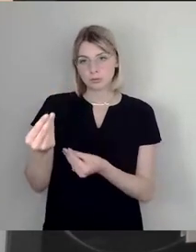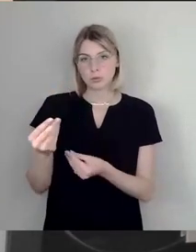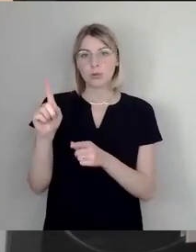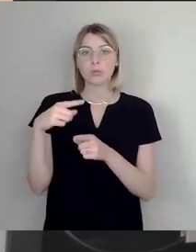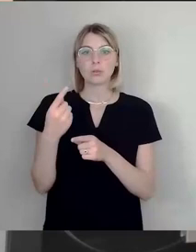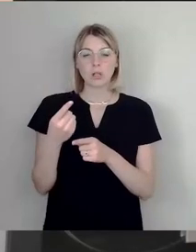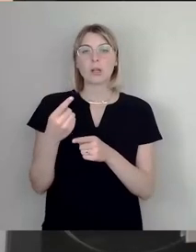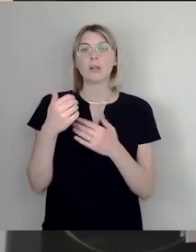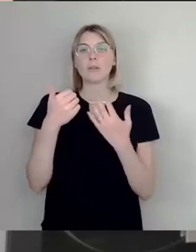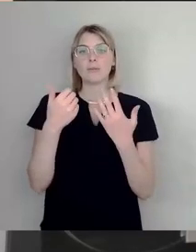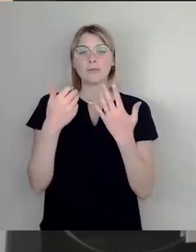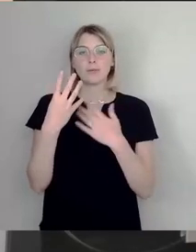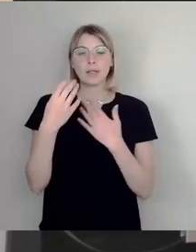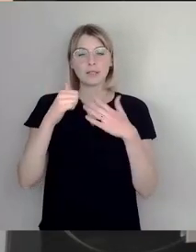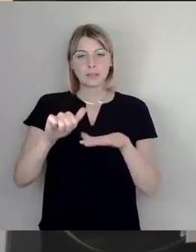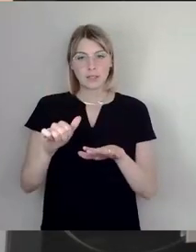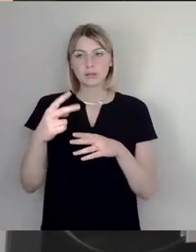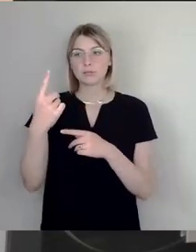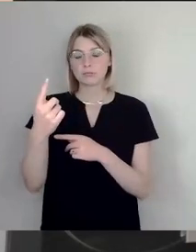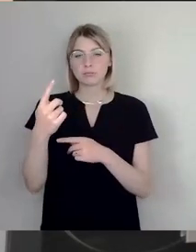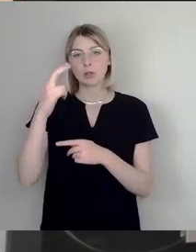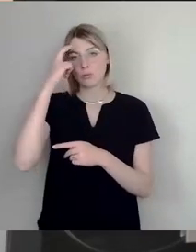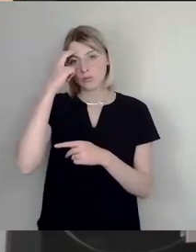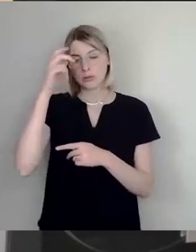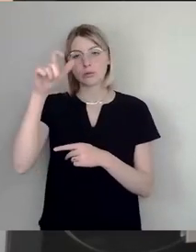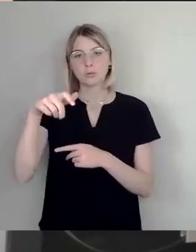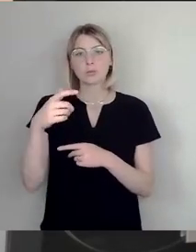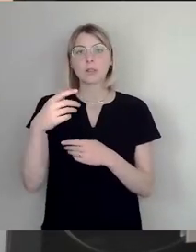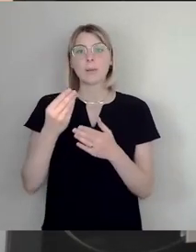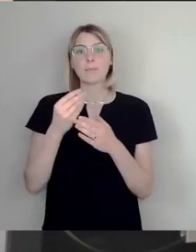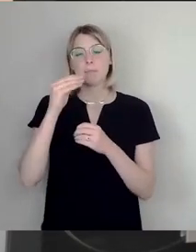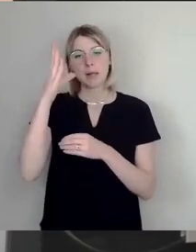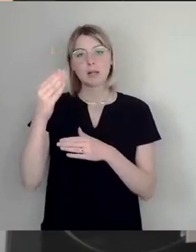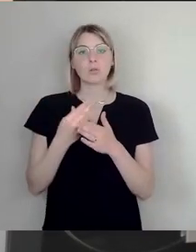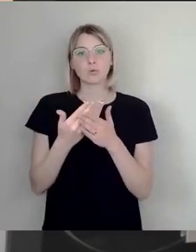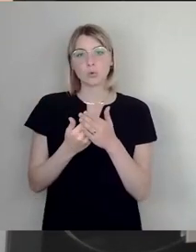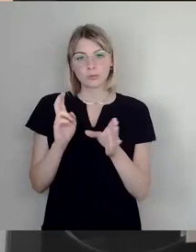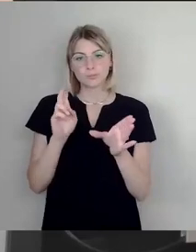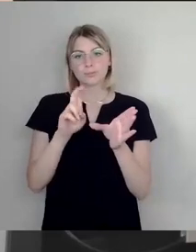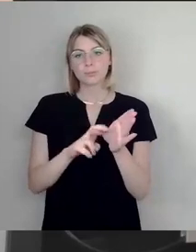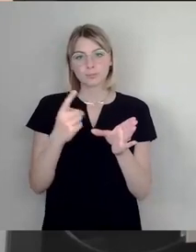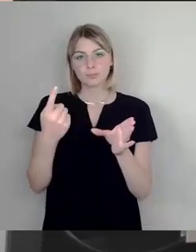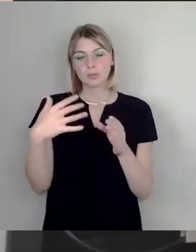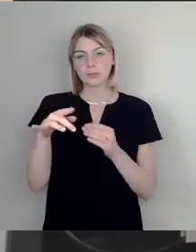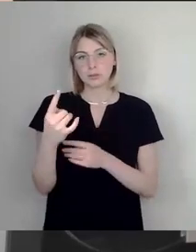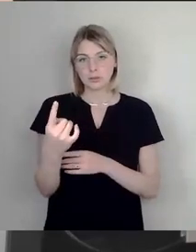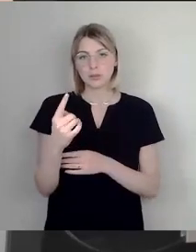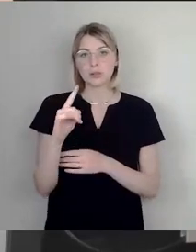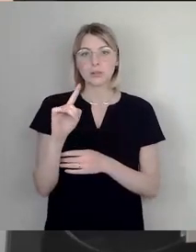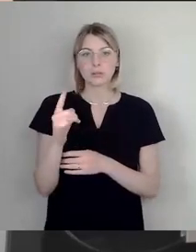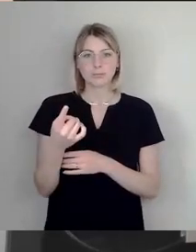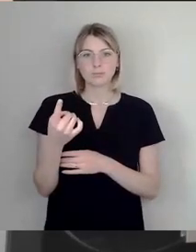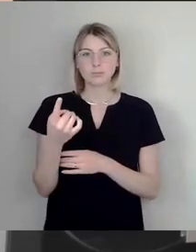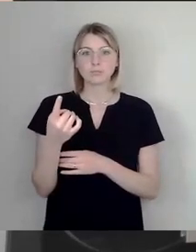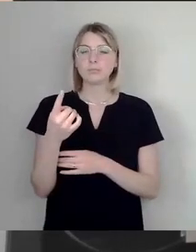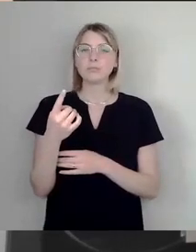Präsidentin des Verbandes Bildender Künstler gewesen ist und Mitglied des Zentralkomitees der SED. Und das ist keine Interpretation,